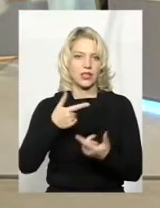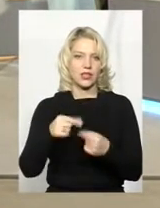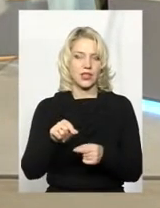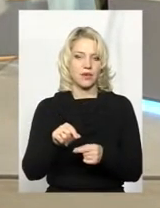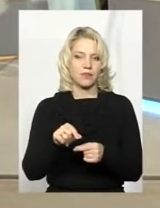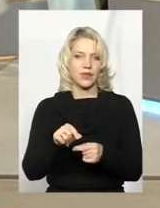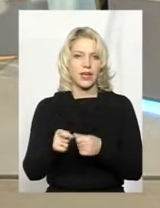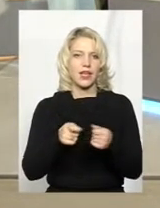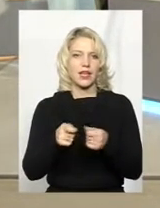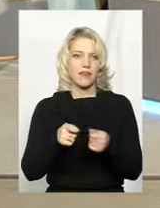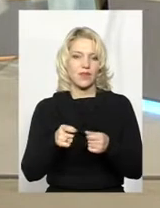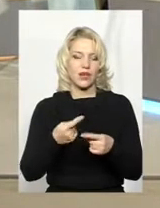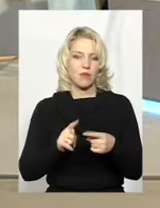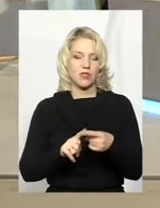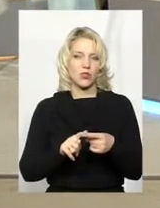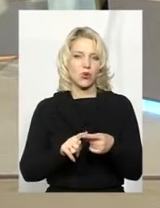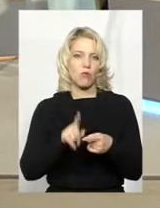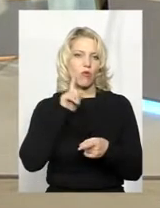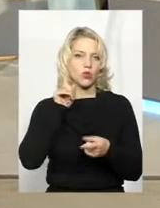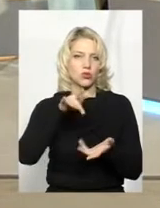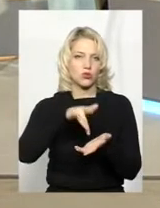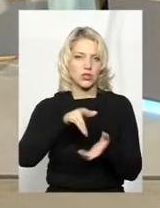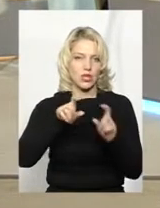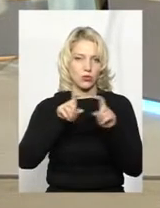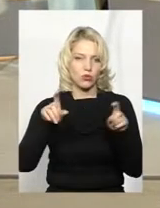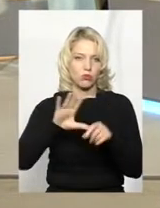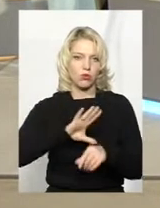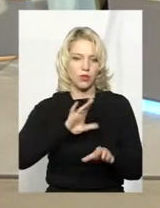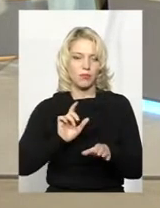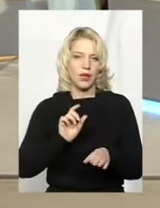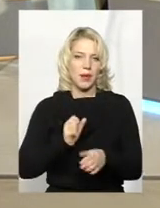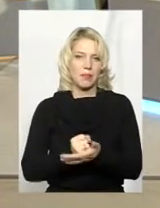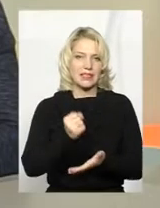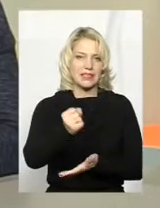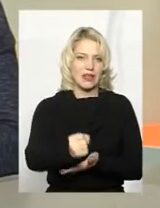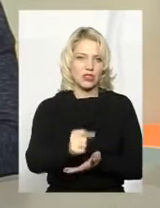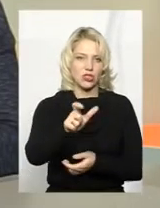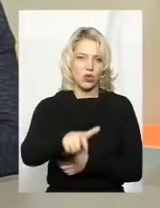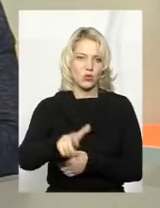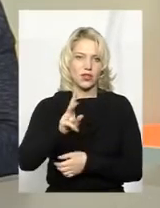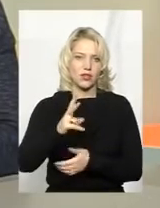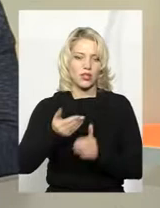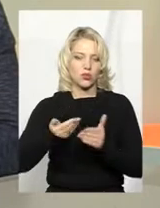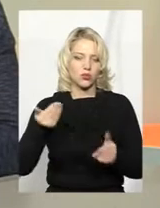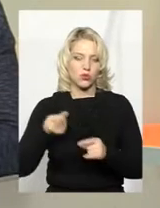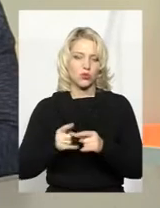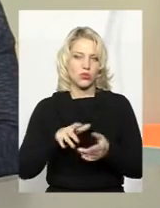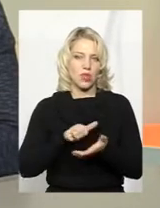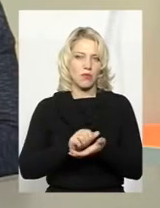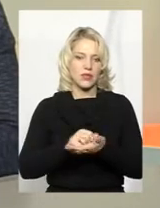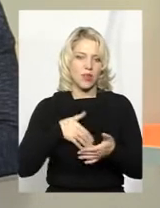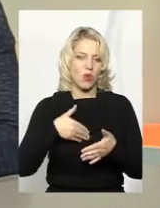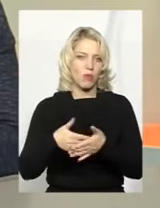керівниками цього закладу були призначені люди, які до цього займалися громадською